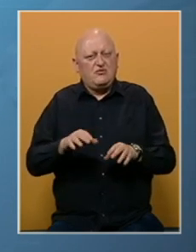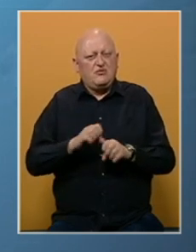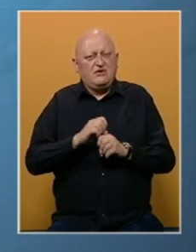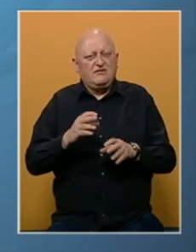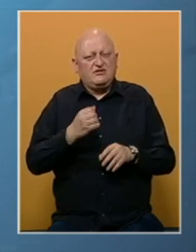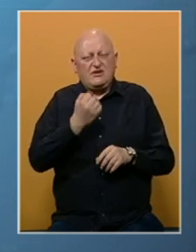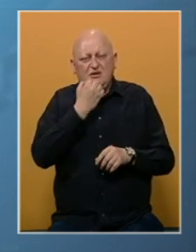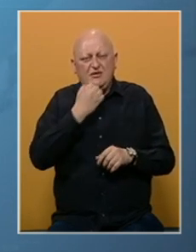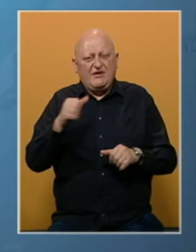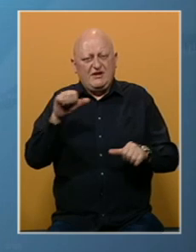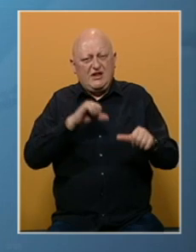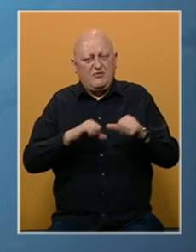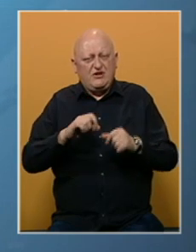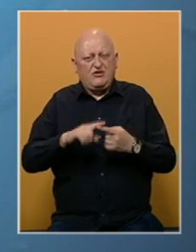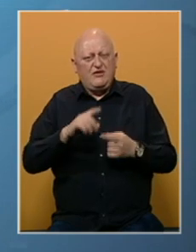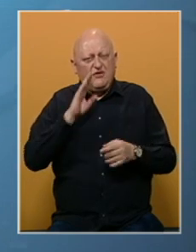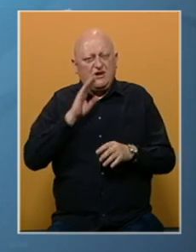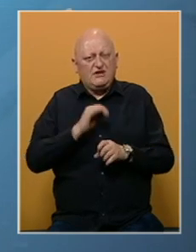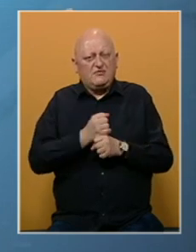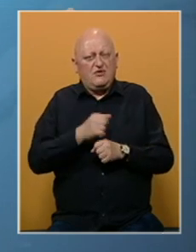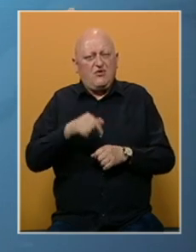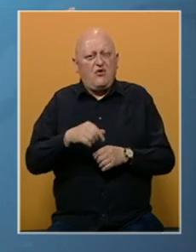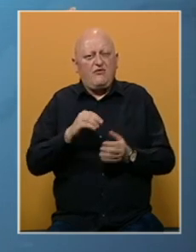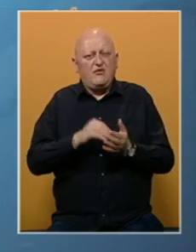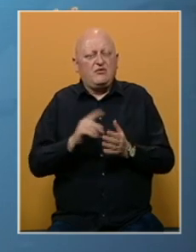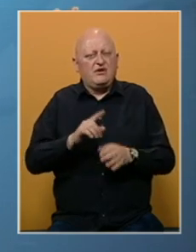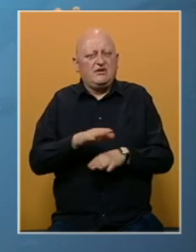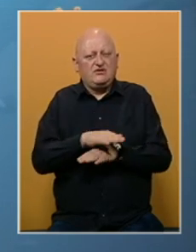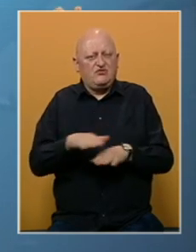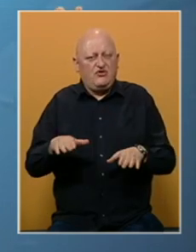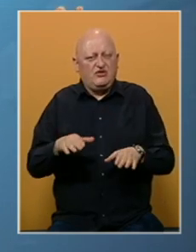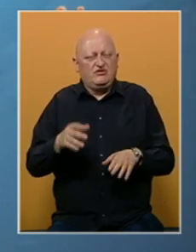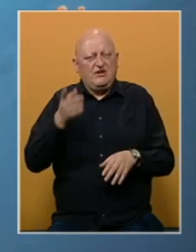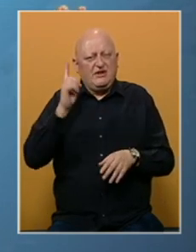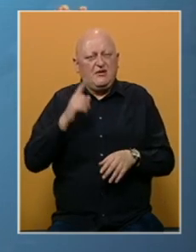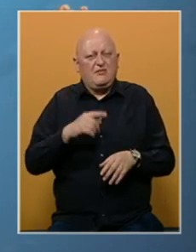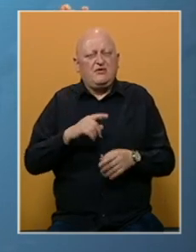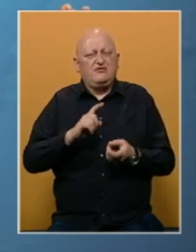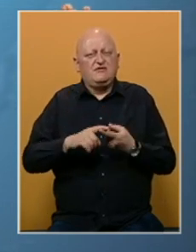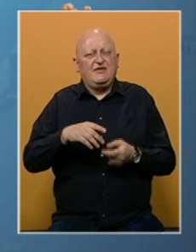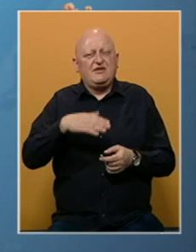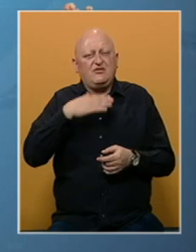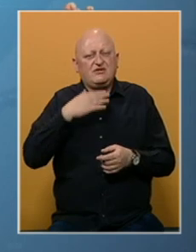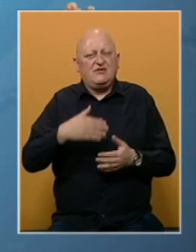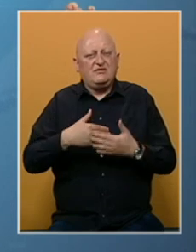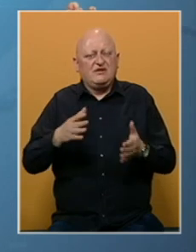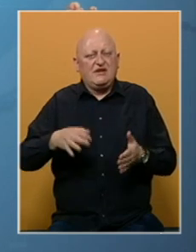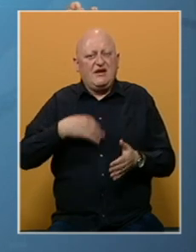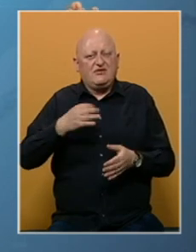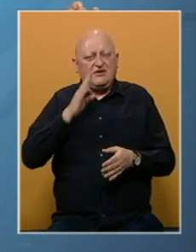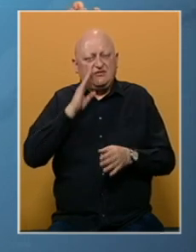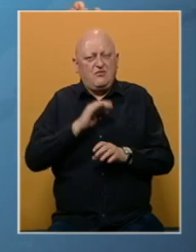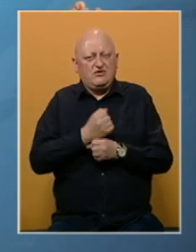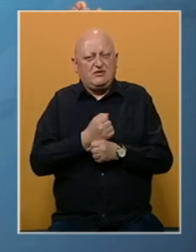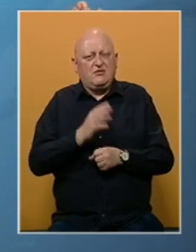nepotpunog izještavanja privatnih laboratorija u Federaciji BiH, ove brojke nisu konačne. Na pominju iz Federalnog zavoda za